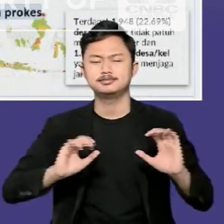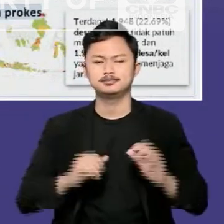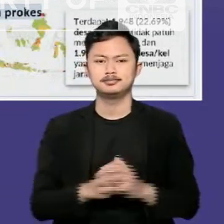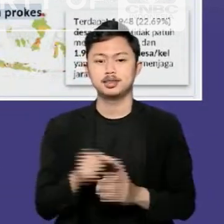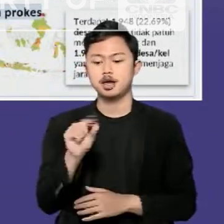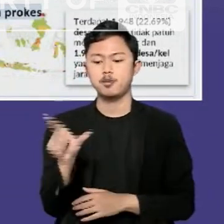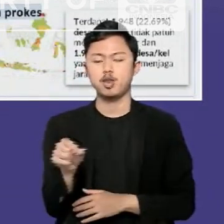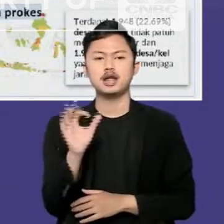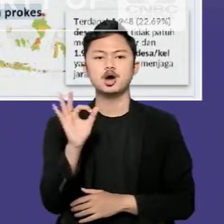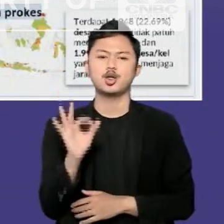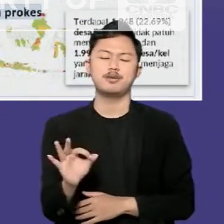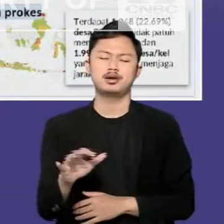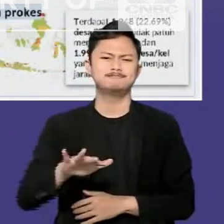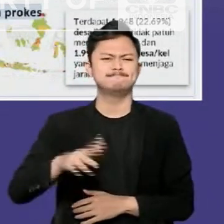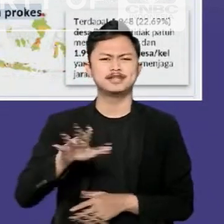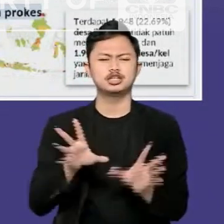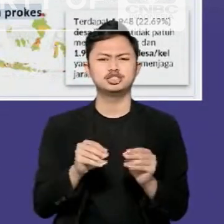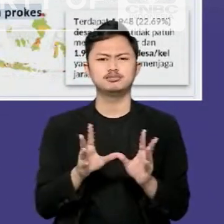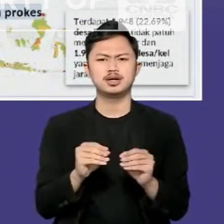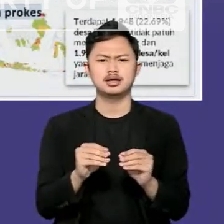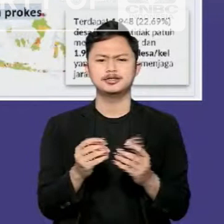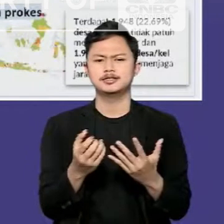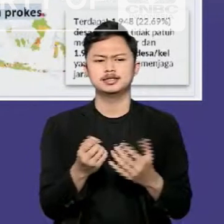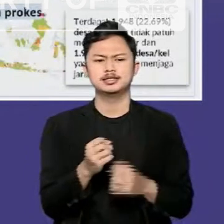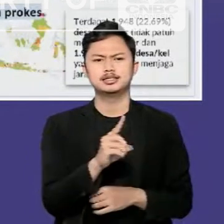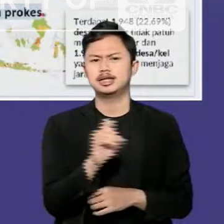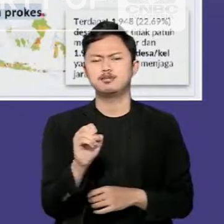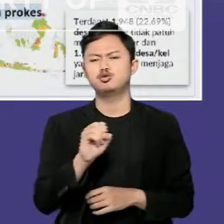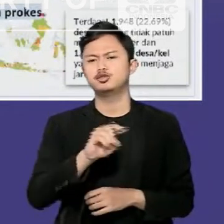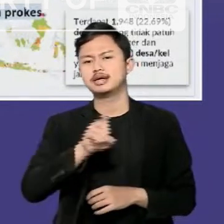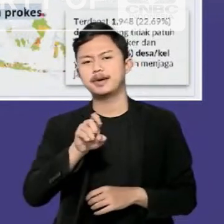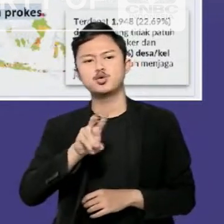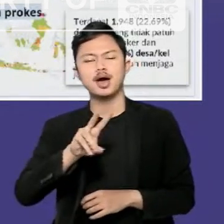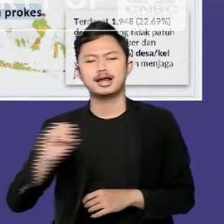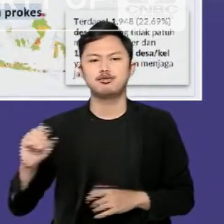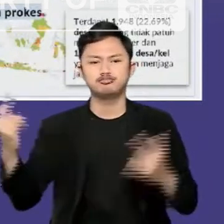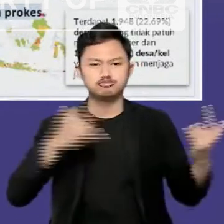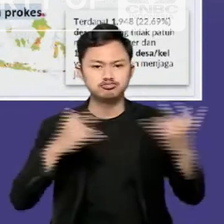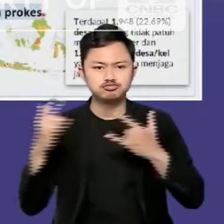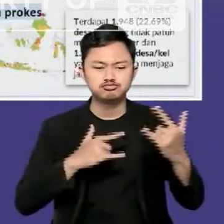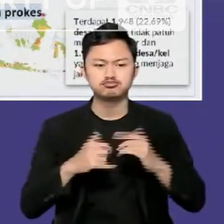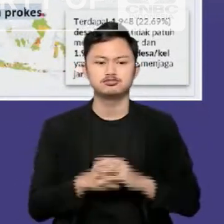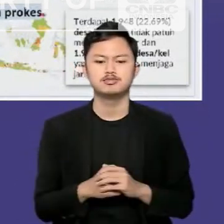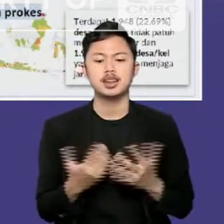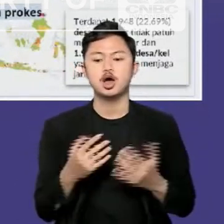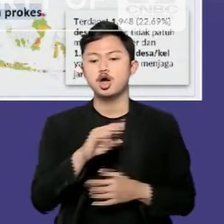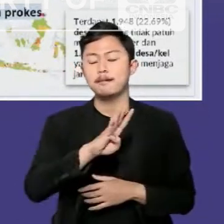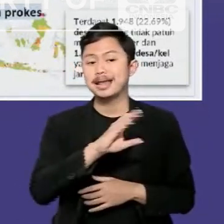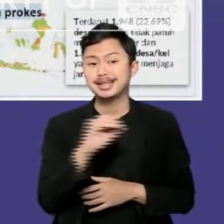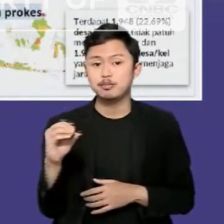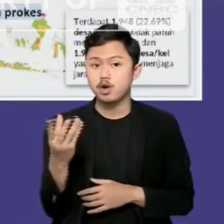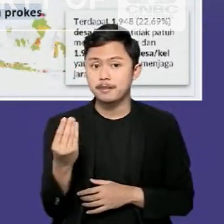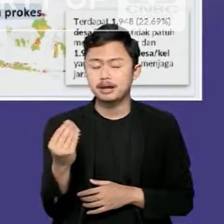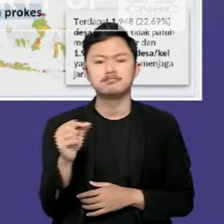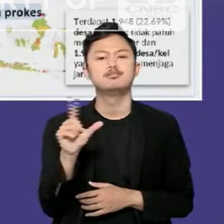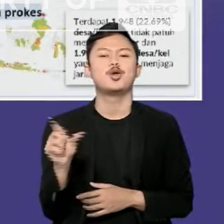Oktober berada pada kisaran 1.000 sampai 2.000 kedatangan, mencapai sekitar 4.000 pada bulan